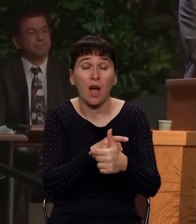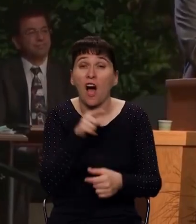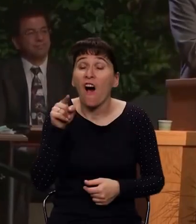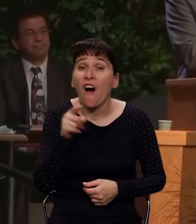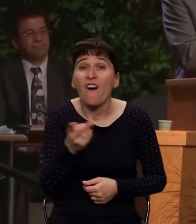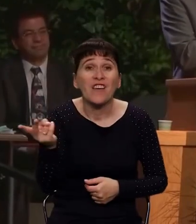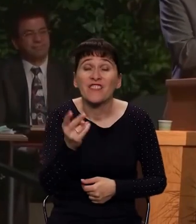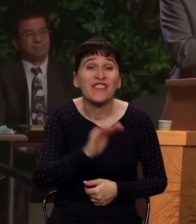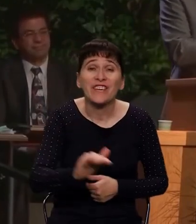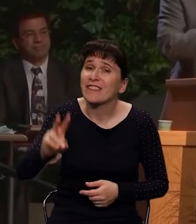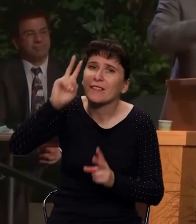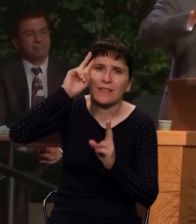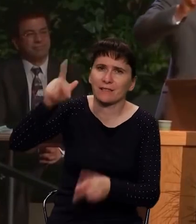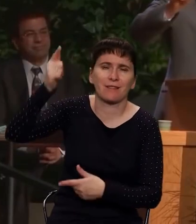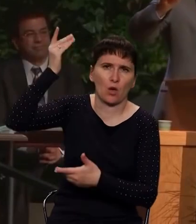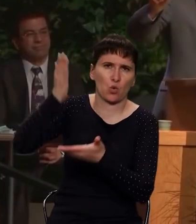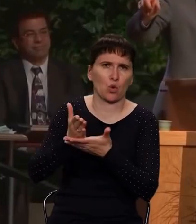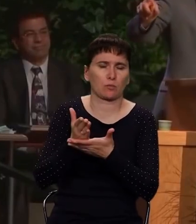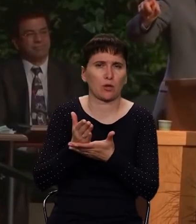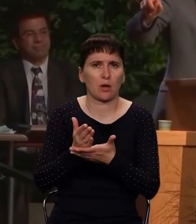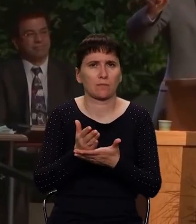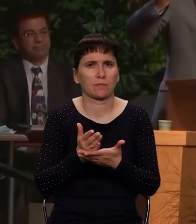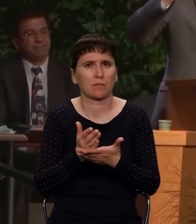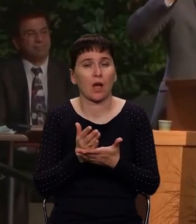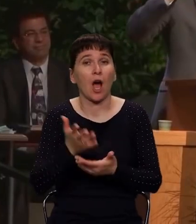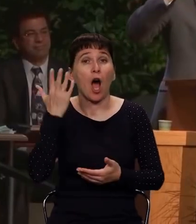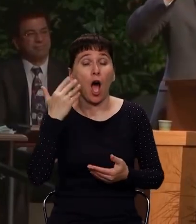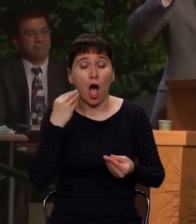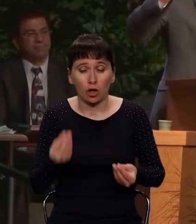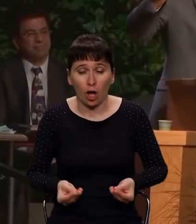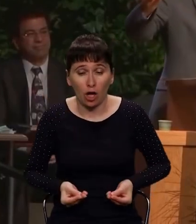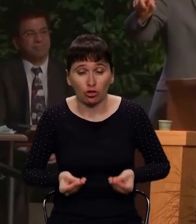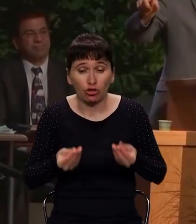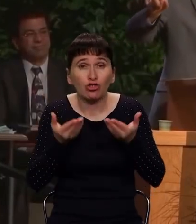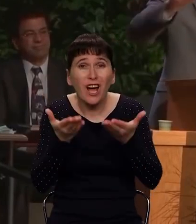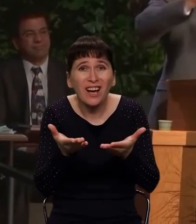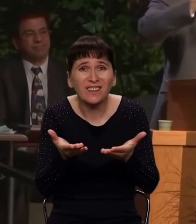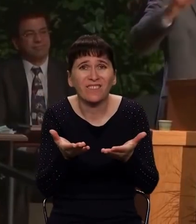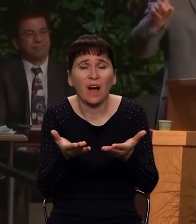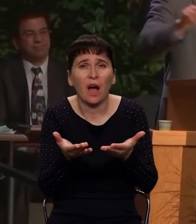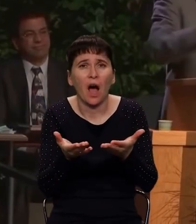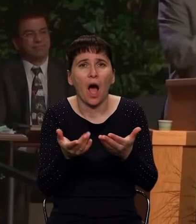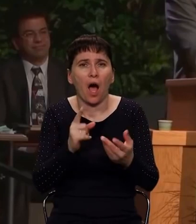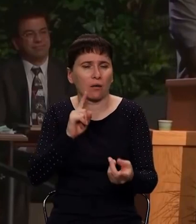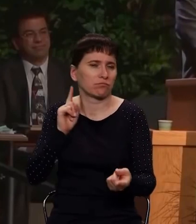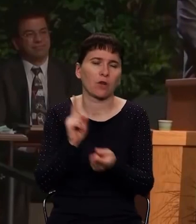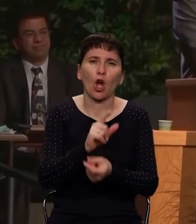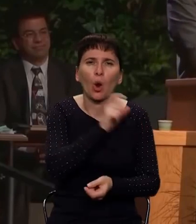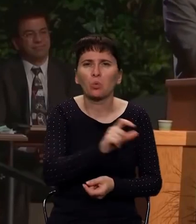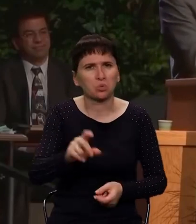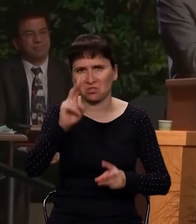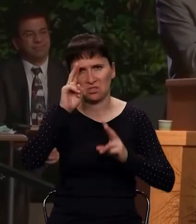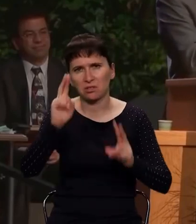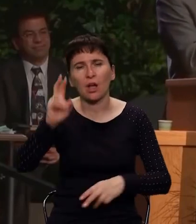страшное, когда жертвоприношению причащаются или приступают люди, которые Бога не знают.